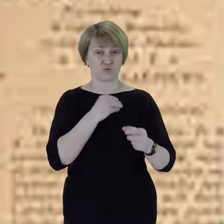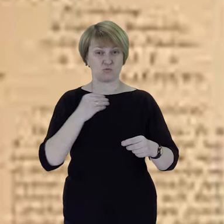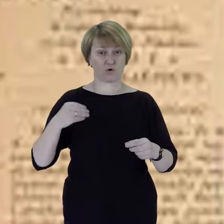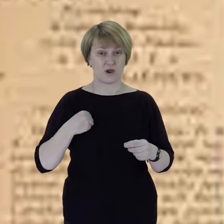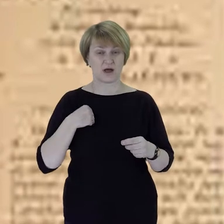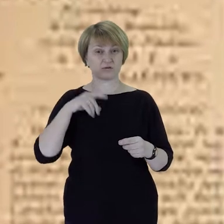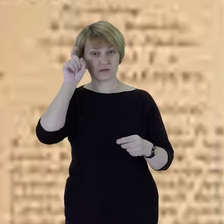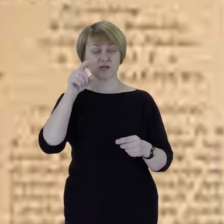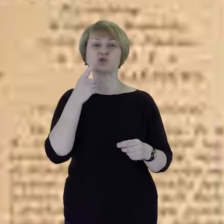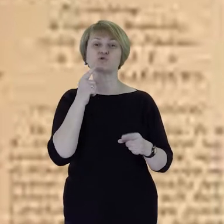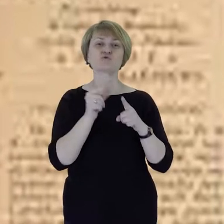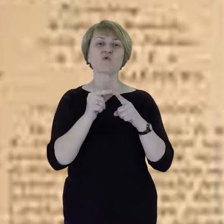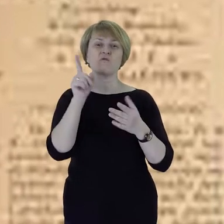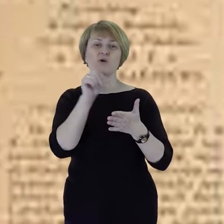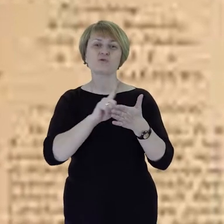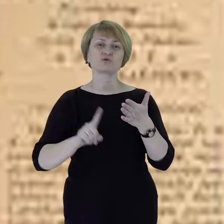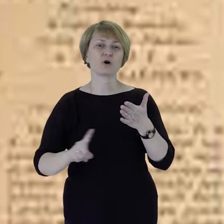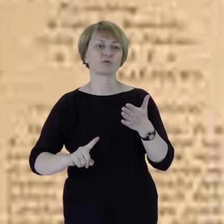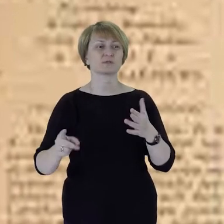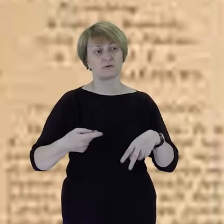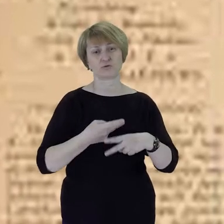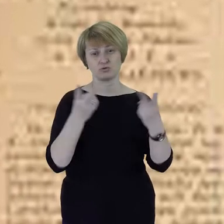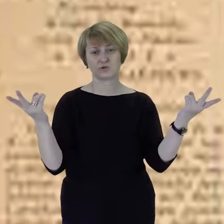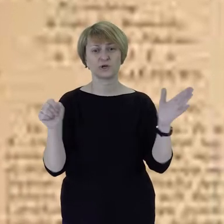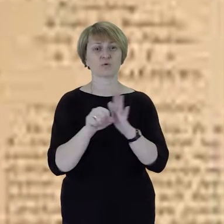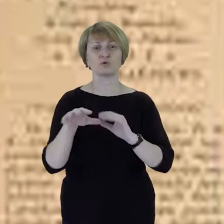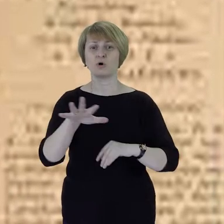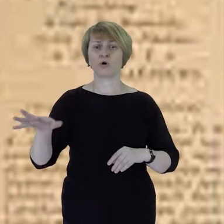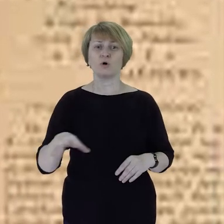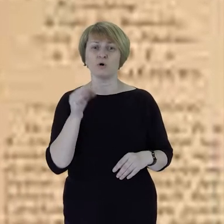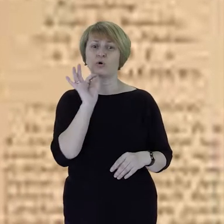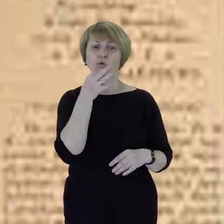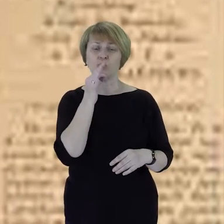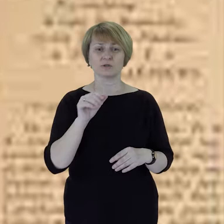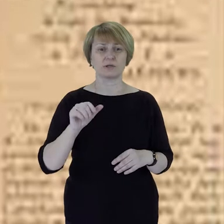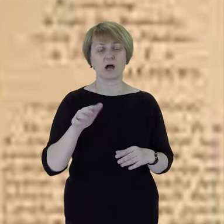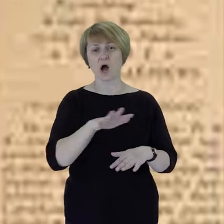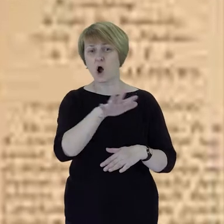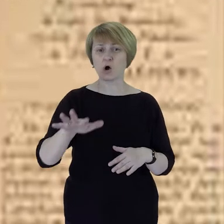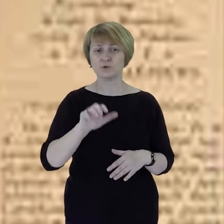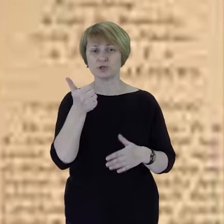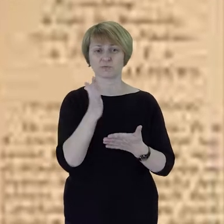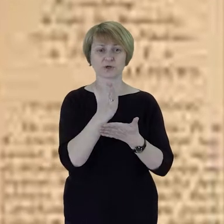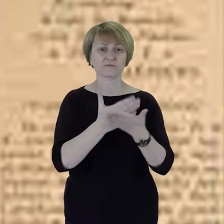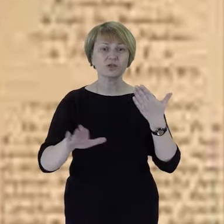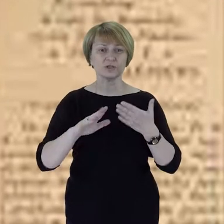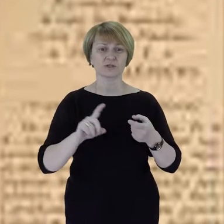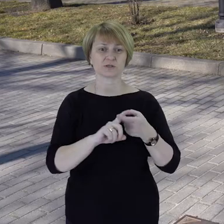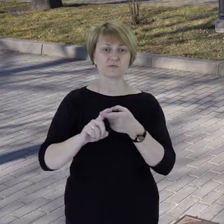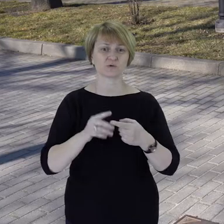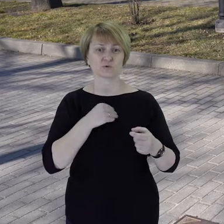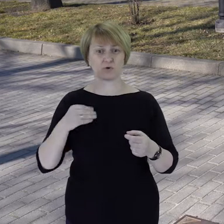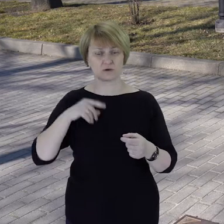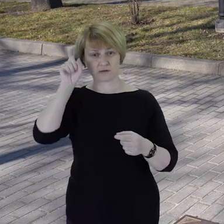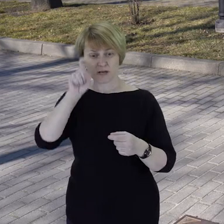Niemczech, Słowo Śląskie, które docielało do tej młodzieży tutaj na obszarze pierwszej dzielnicy Związku Polaków Niemczech.